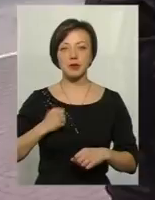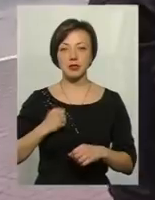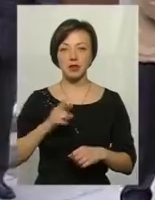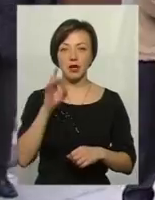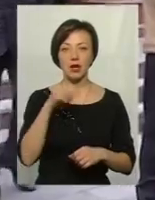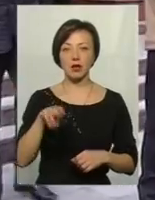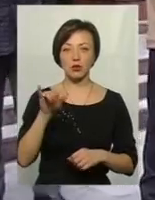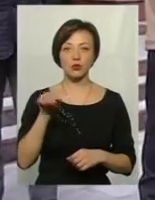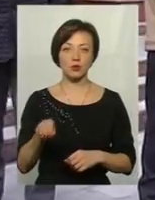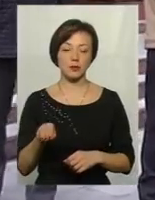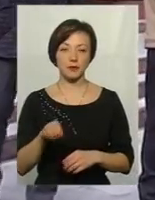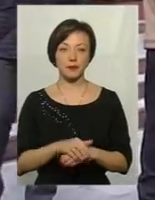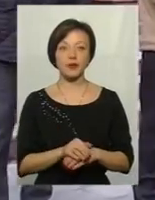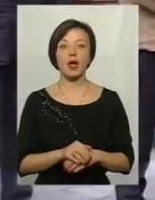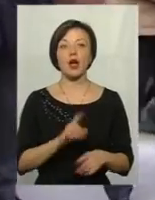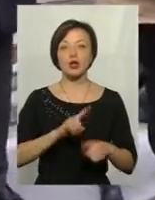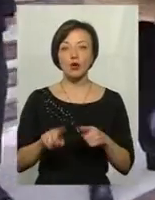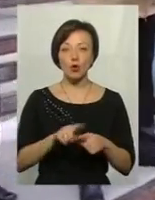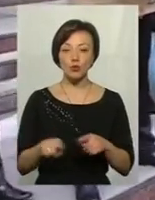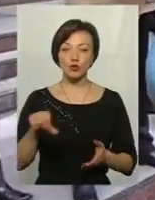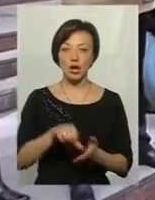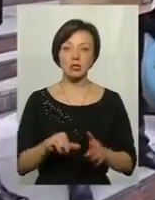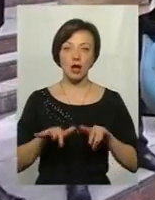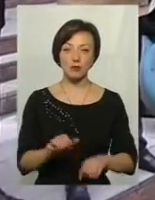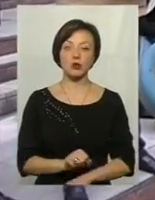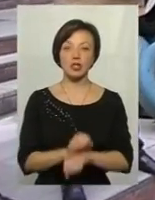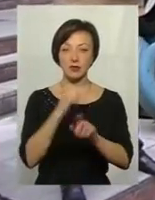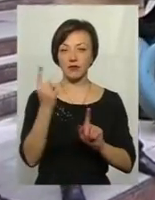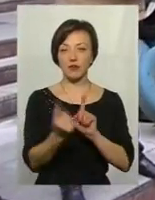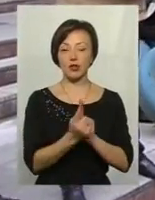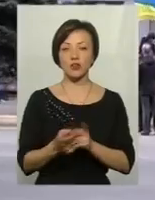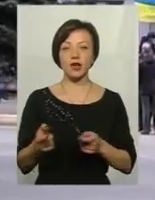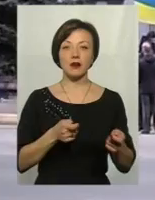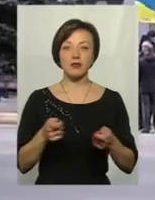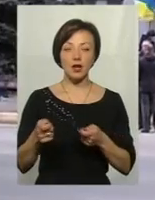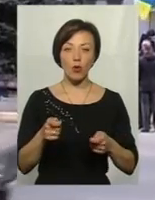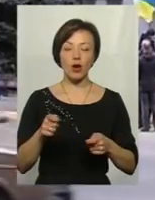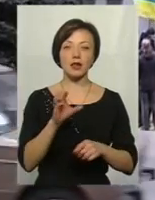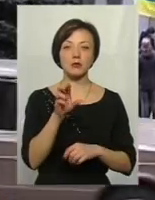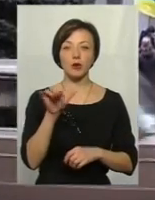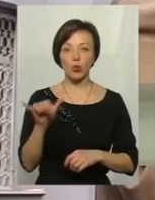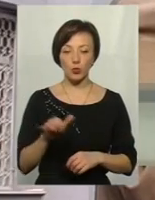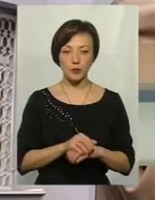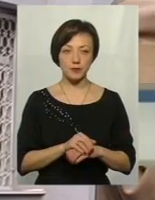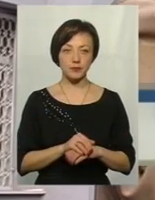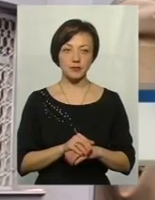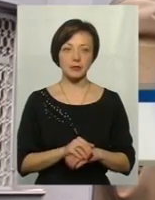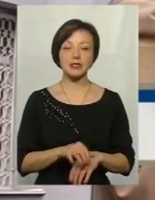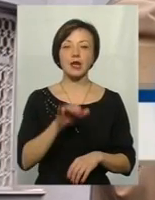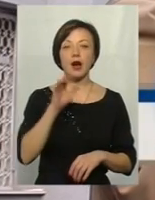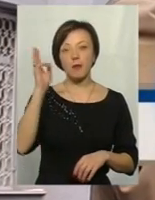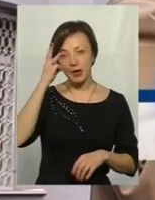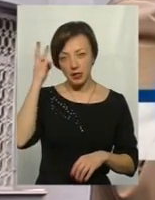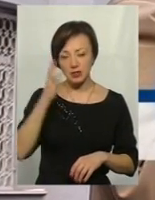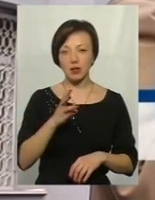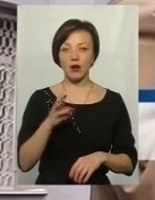Редуту. Згодом до учасників акції протесту таки вийшов керівник обласного управління СБУ Сергій Харченко. У СБУ Хмельницької